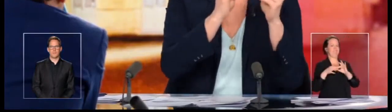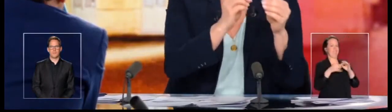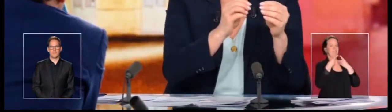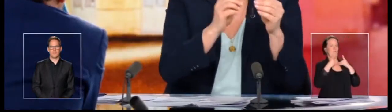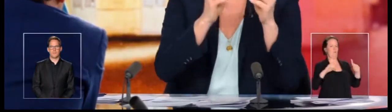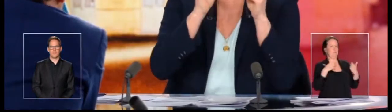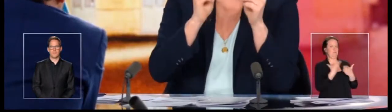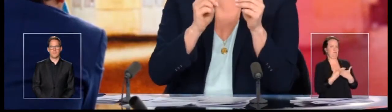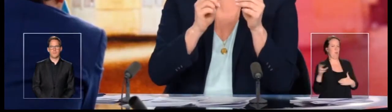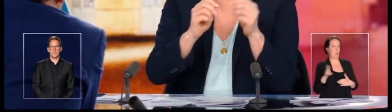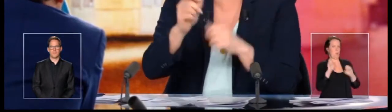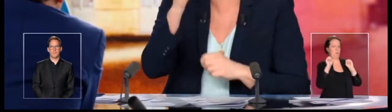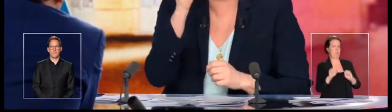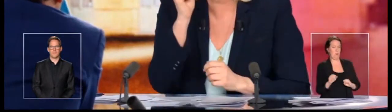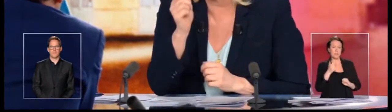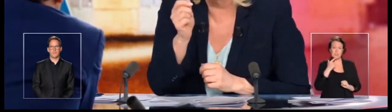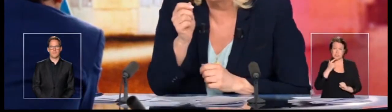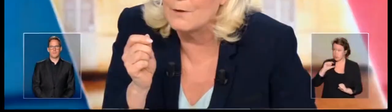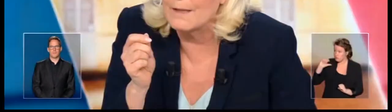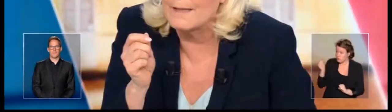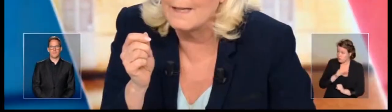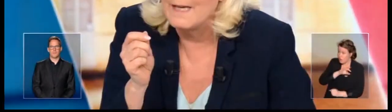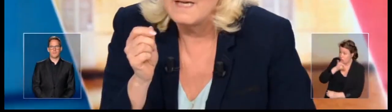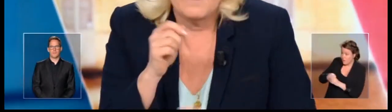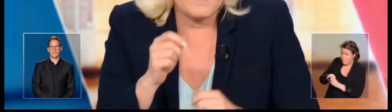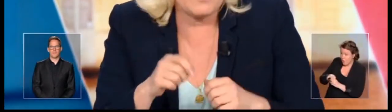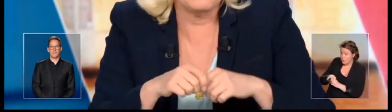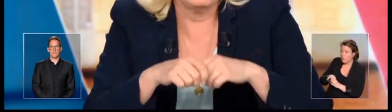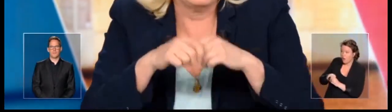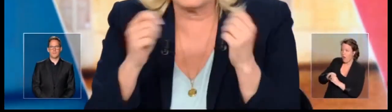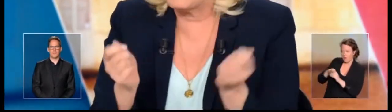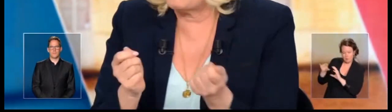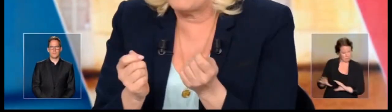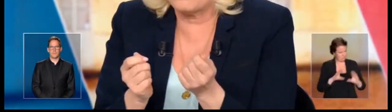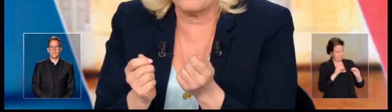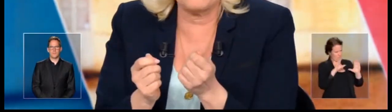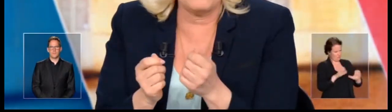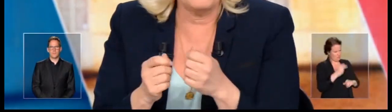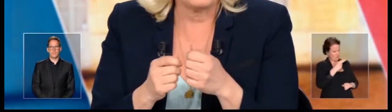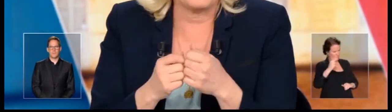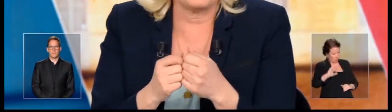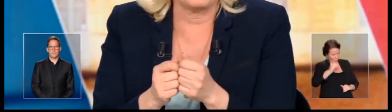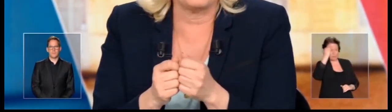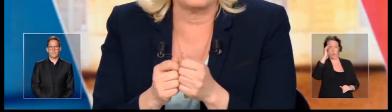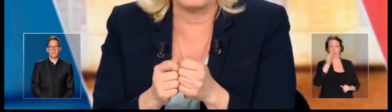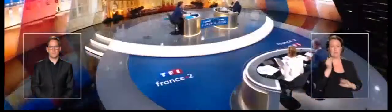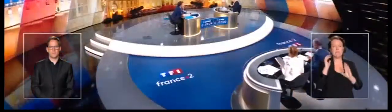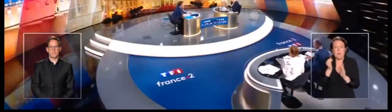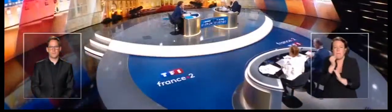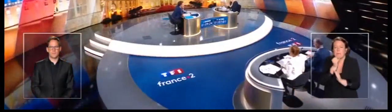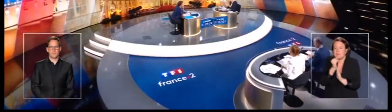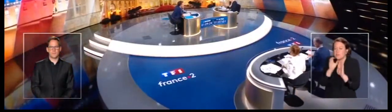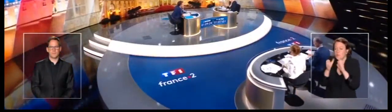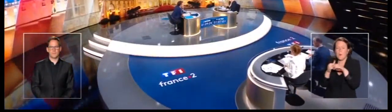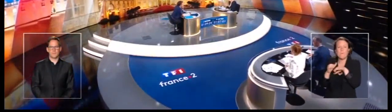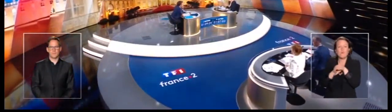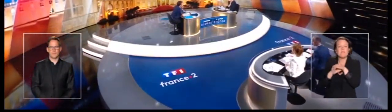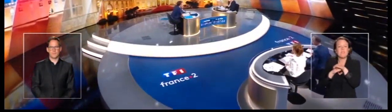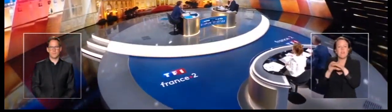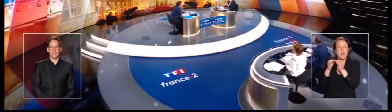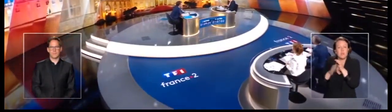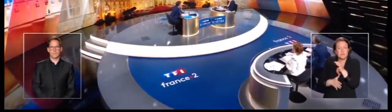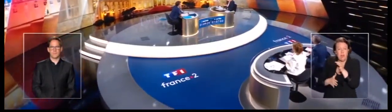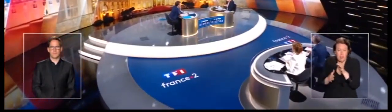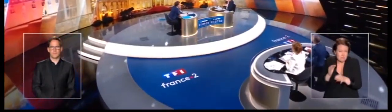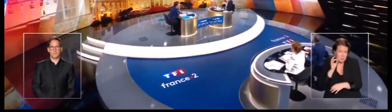chaque Français qui aura voté aura un représentant, y compris minoritaire, parce qu'il ne s'agit pas encore une fois de décider qui est à l'Assemblée